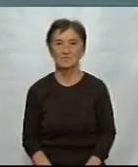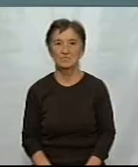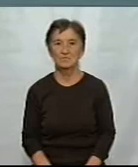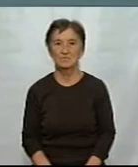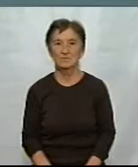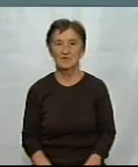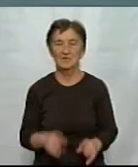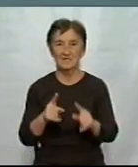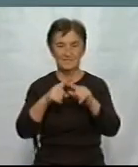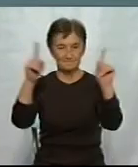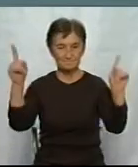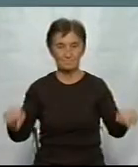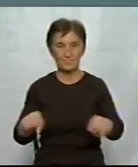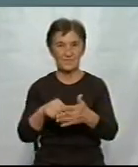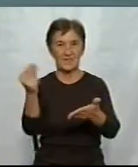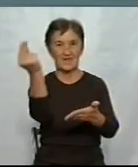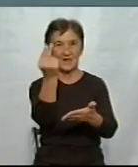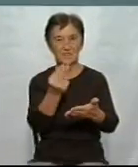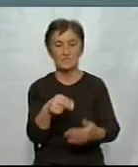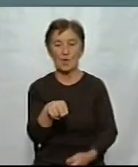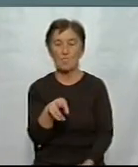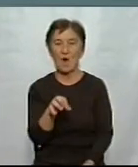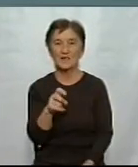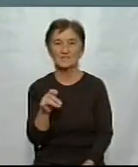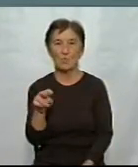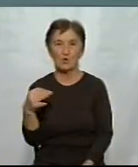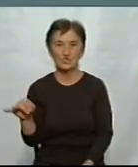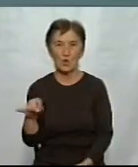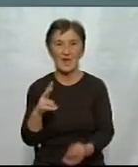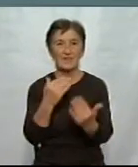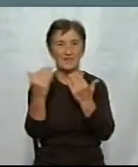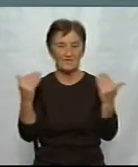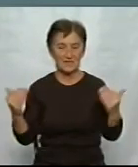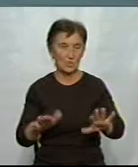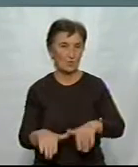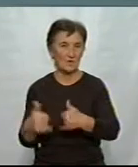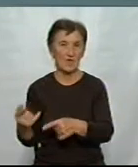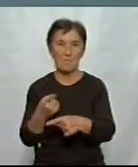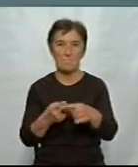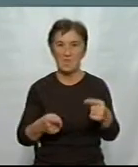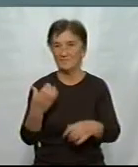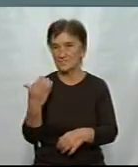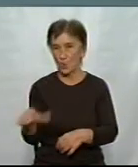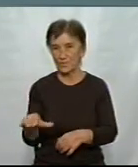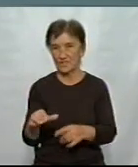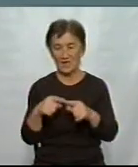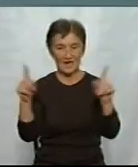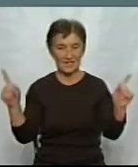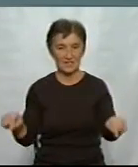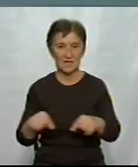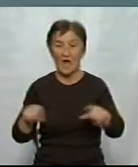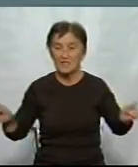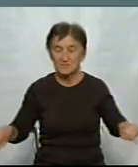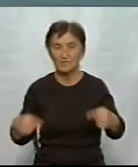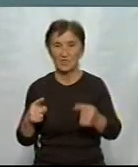Картини кропивничанки Ольги Краснопольської презентували в Кропивницькому. На виставці представили півсотні картин художниці. На їх створення